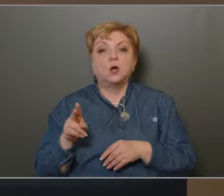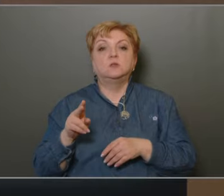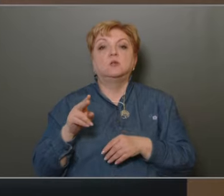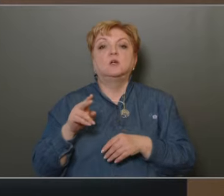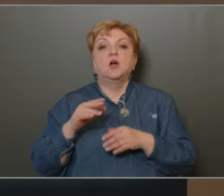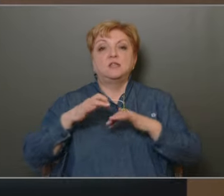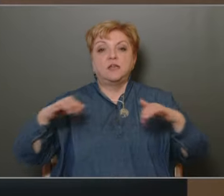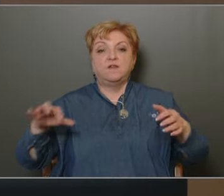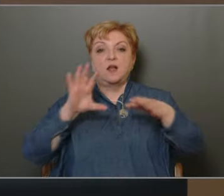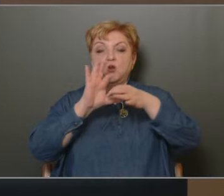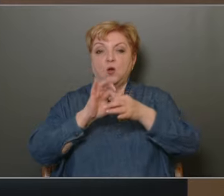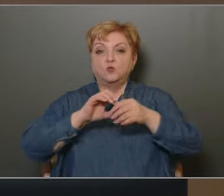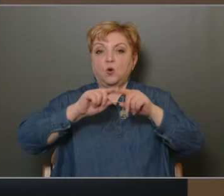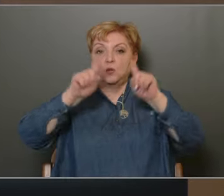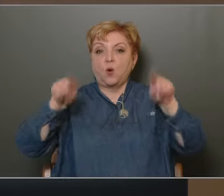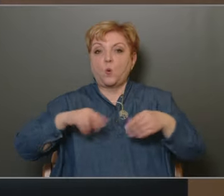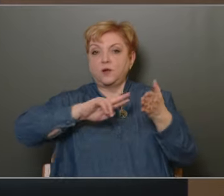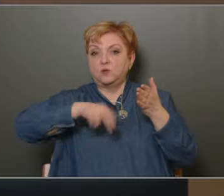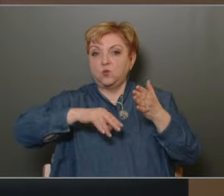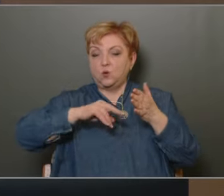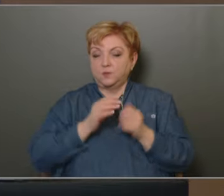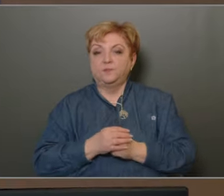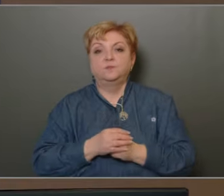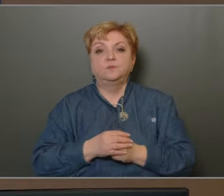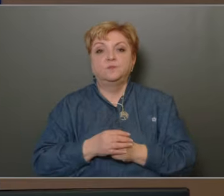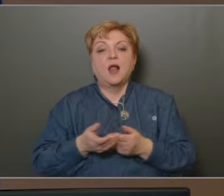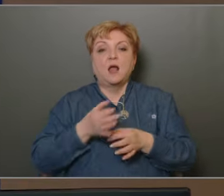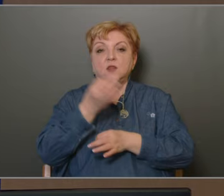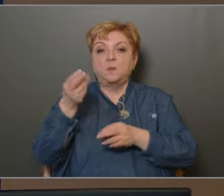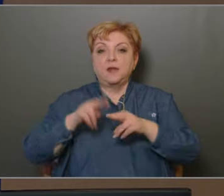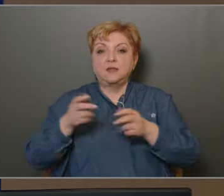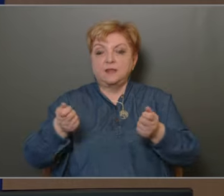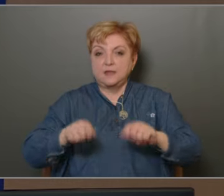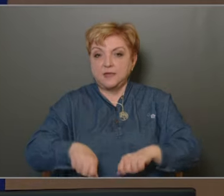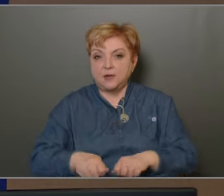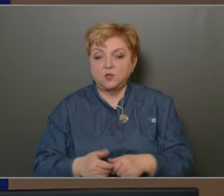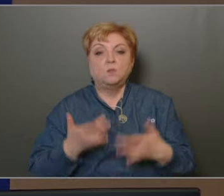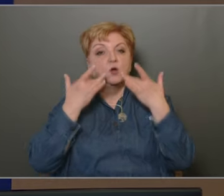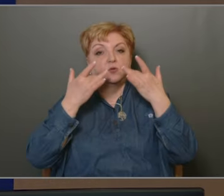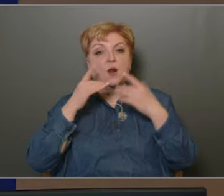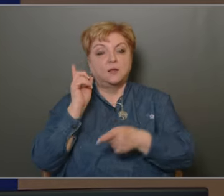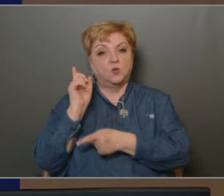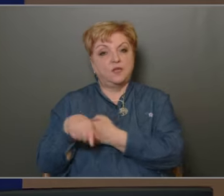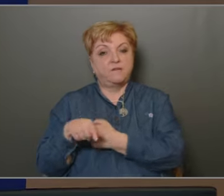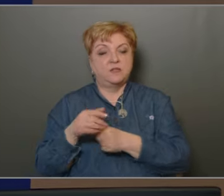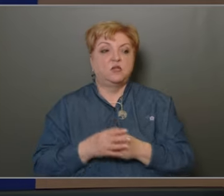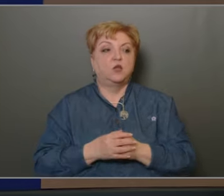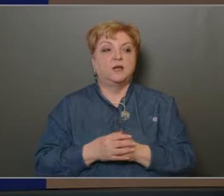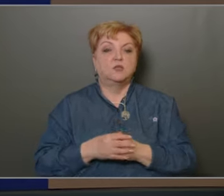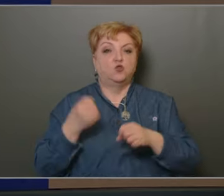okiratok aláírására. Napirendet lezártam, további alkotó együttműködésre gratulálok a ténevezéshez és a